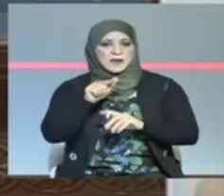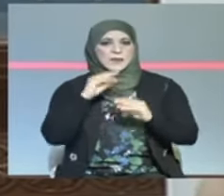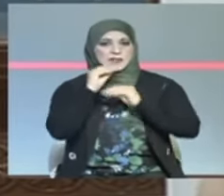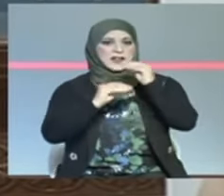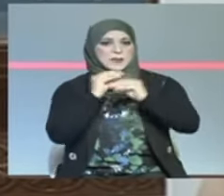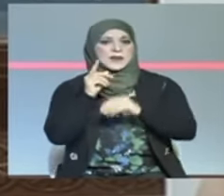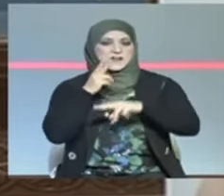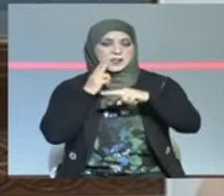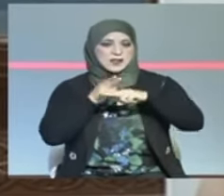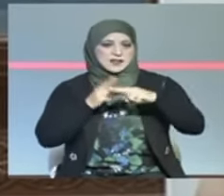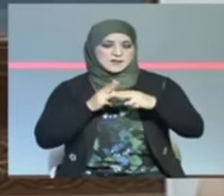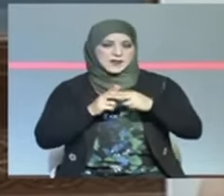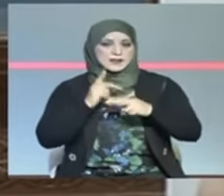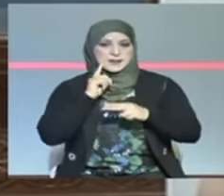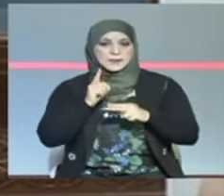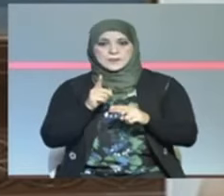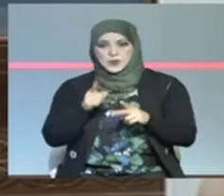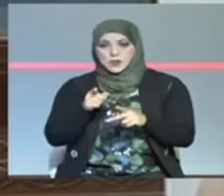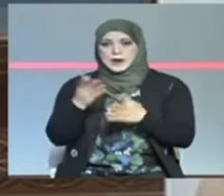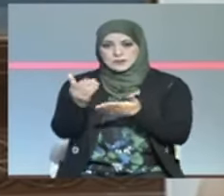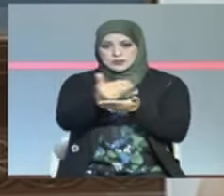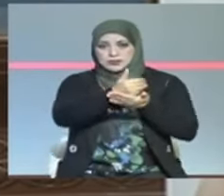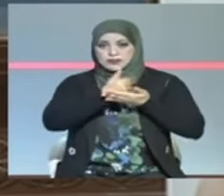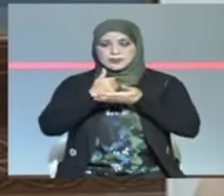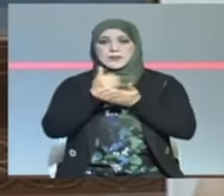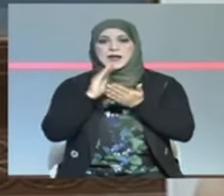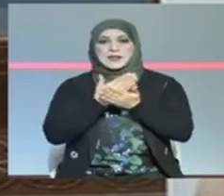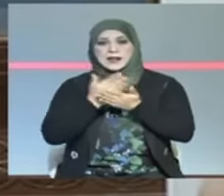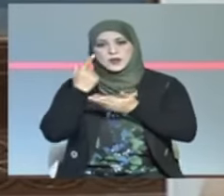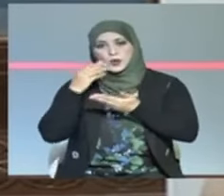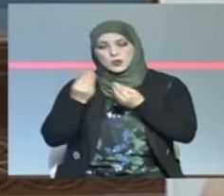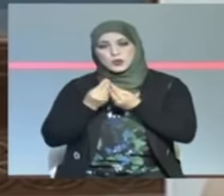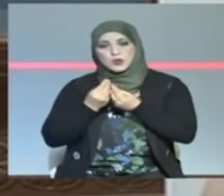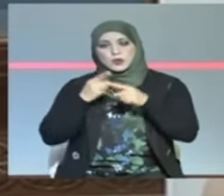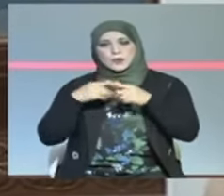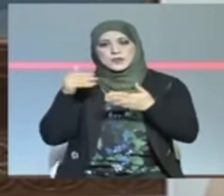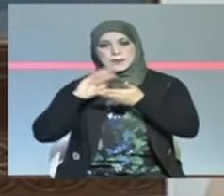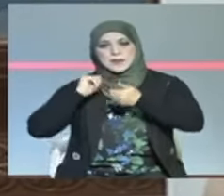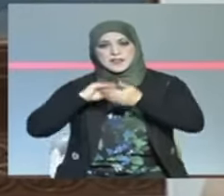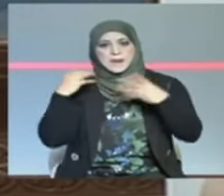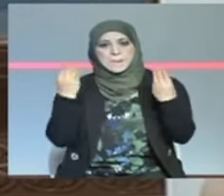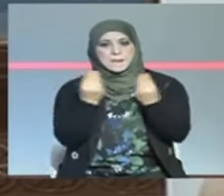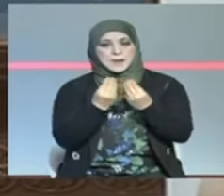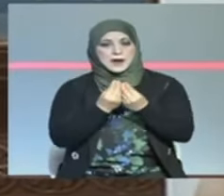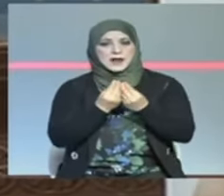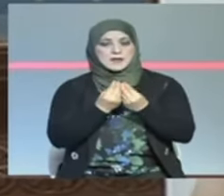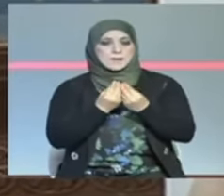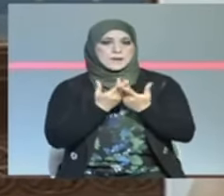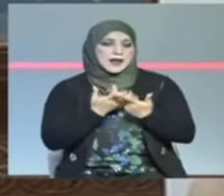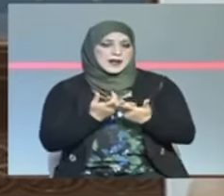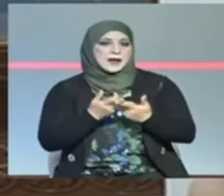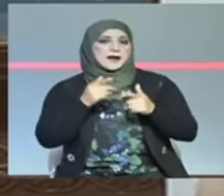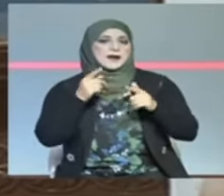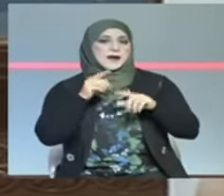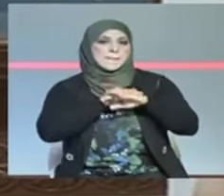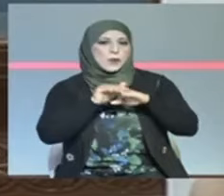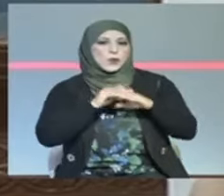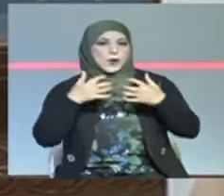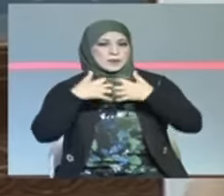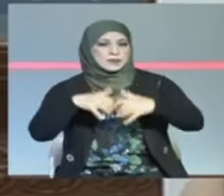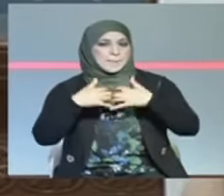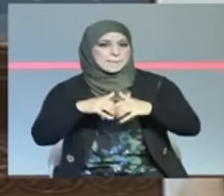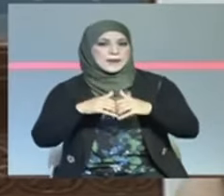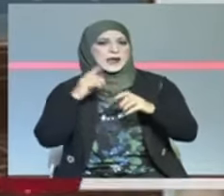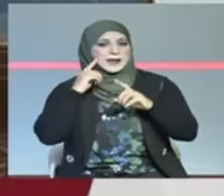وصلوا إلى تحديد والتفاهم على قطاع الميكانيك دي بريسيزيون اللي